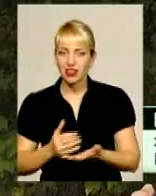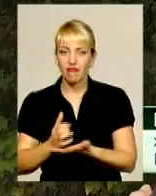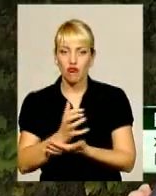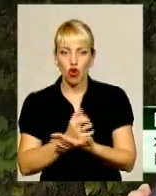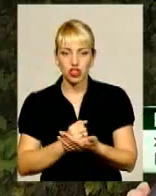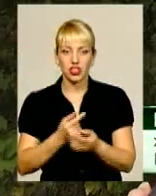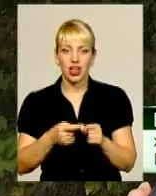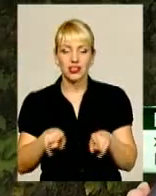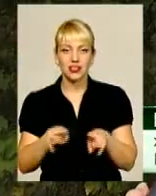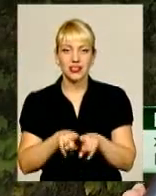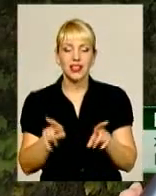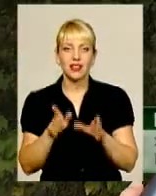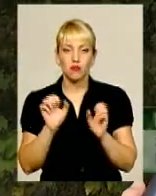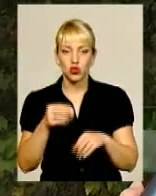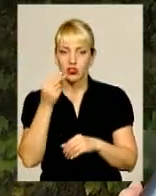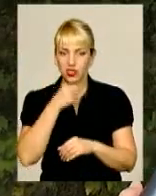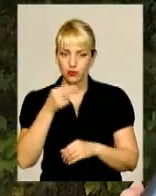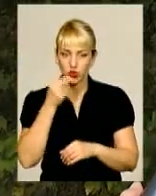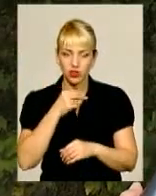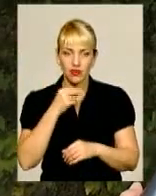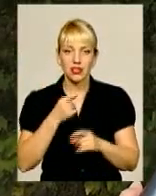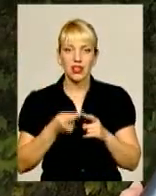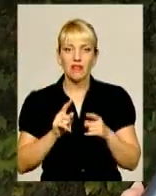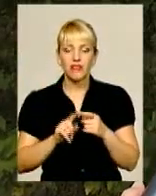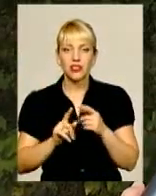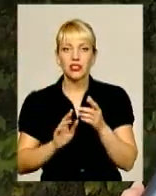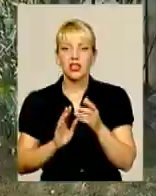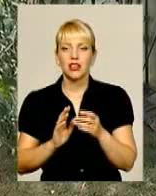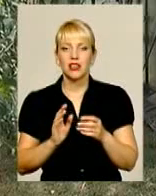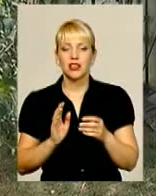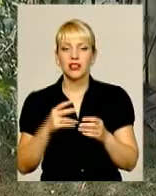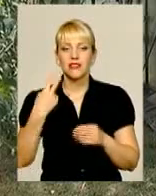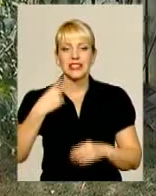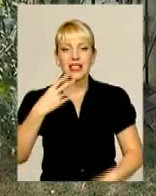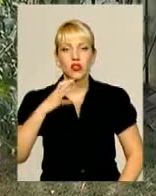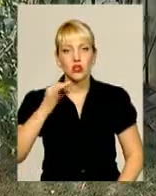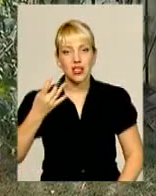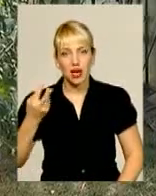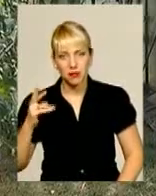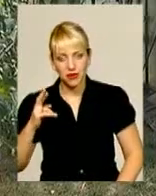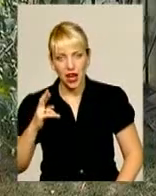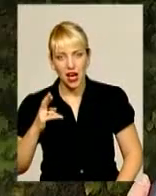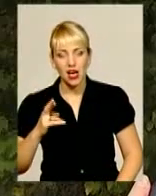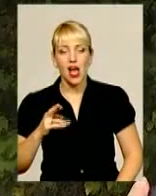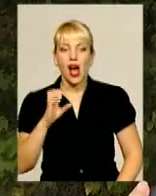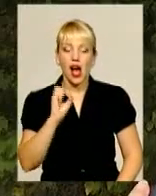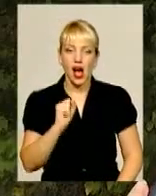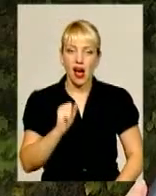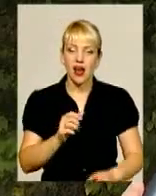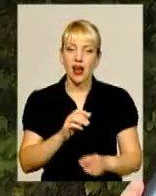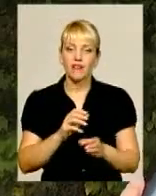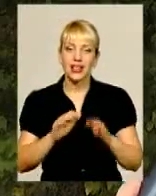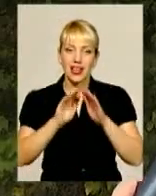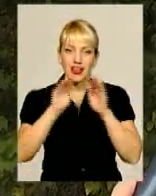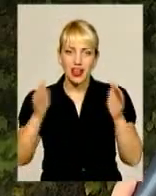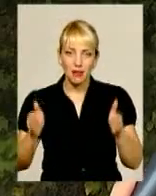який можна споживати, він достигає не раніше 20 серпня. То неопалюваної теплиці ми